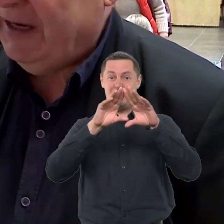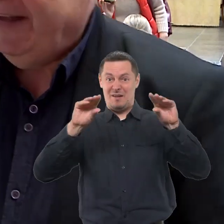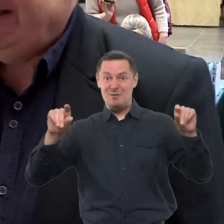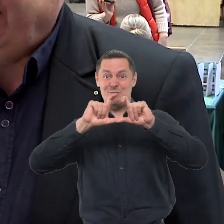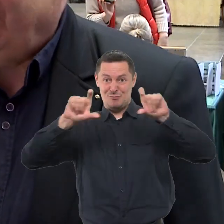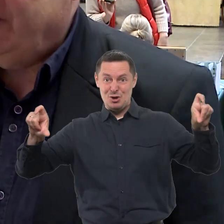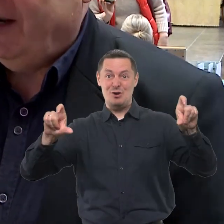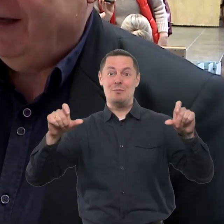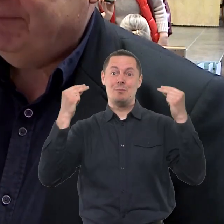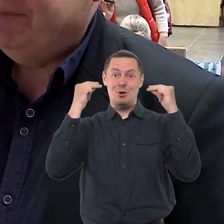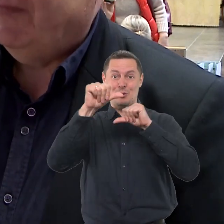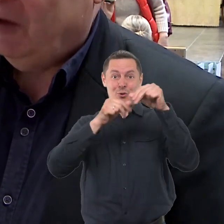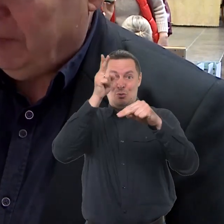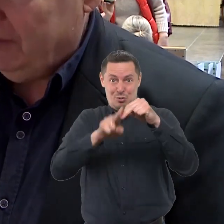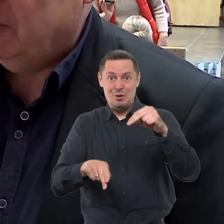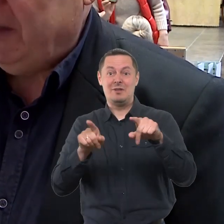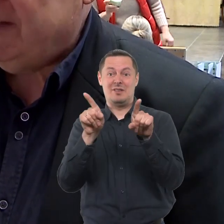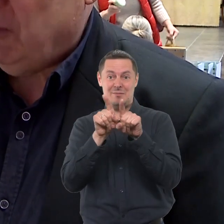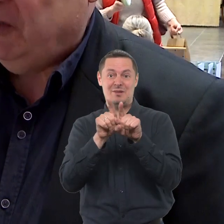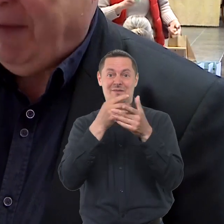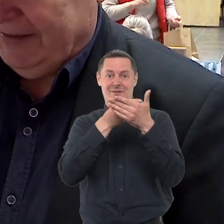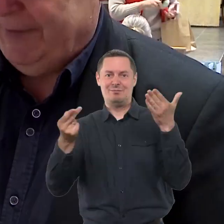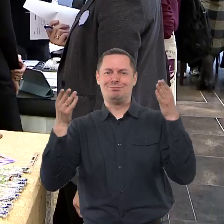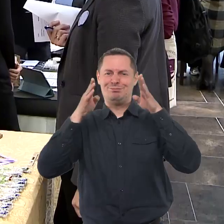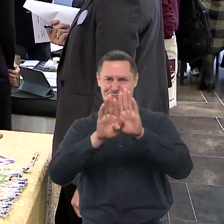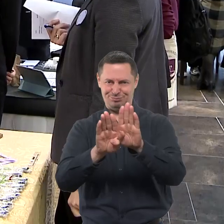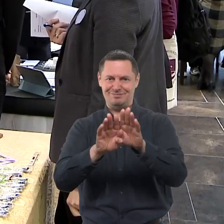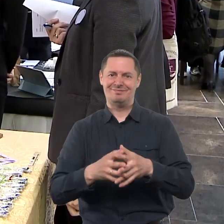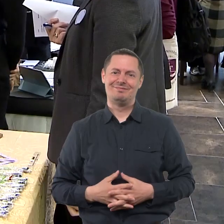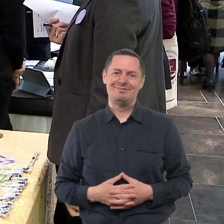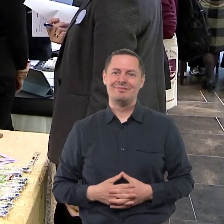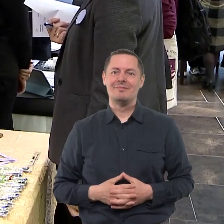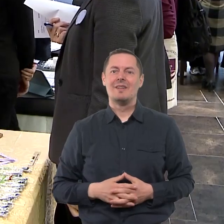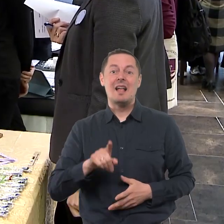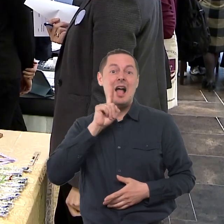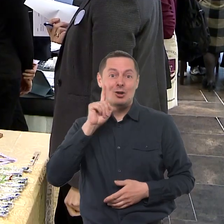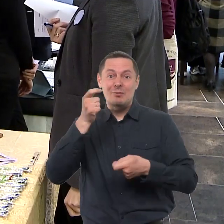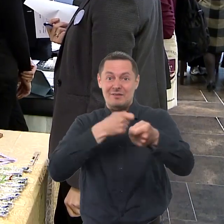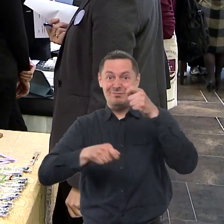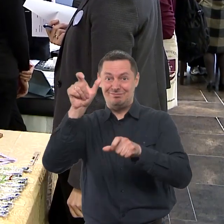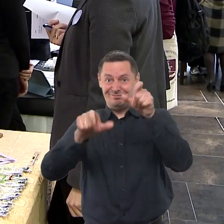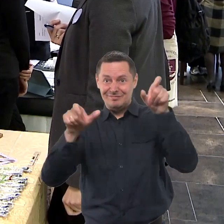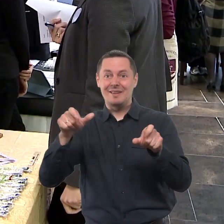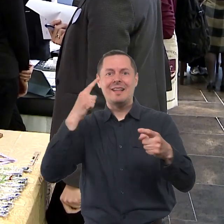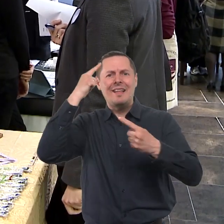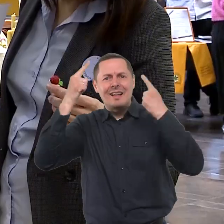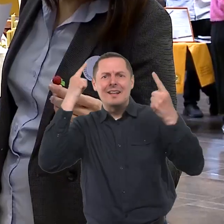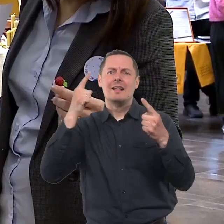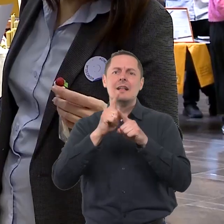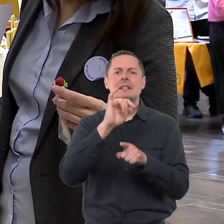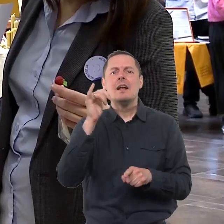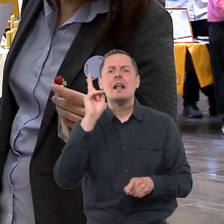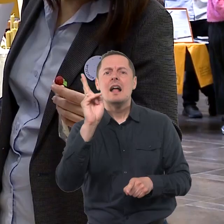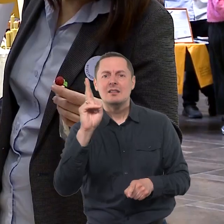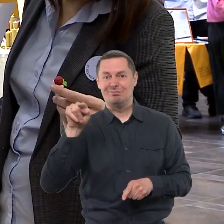egzistavimą, kadangi tai jau baigėsi mokslo metai. Jaunosius verslininkus visas idėjas vertino komisiją,